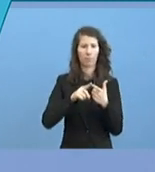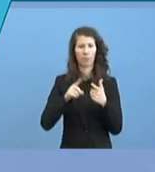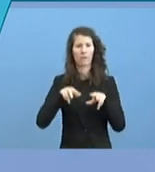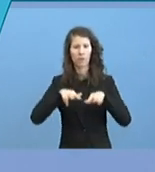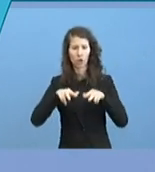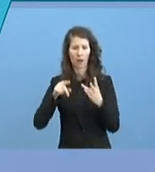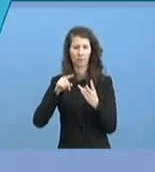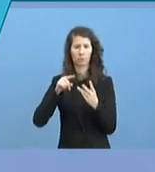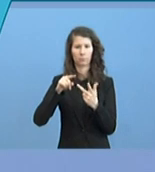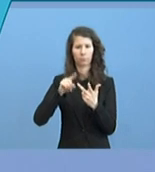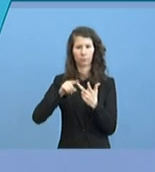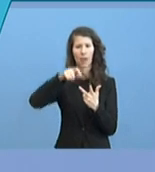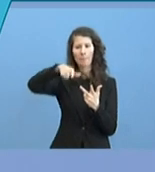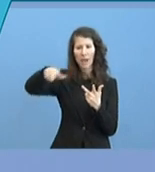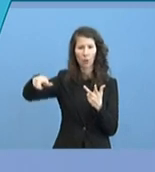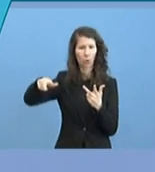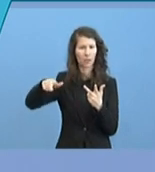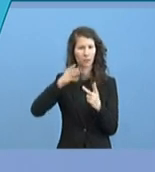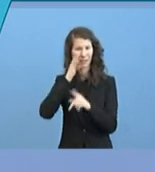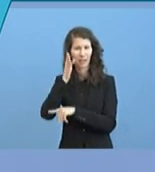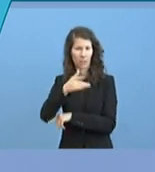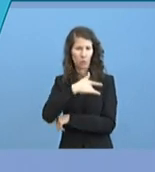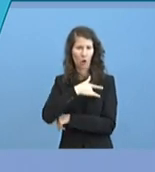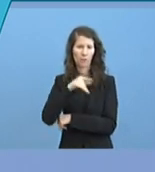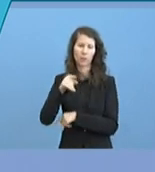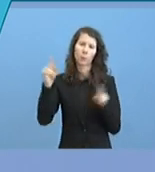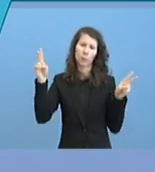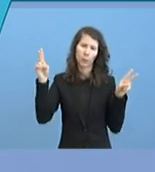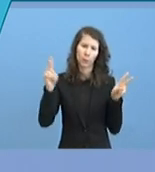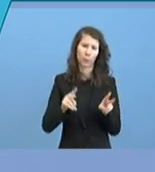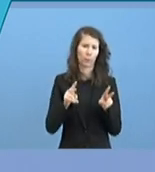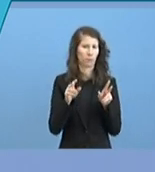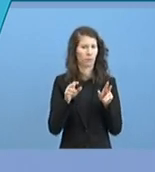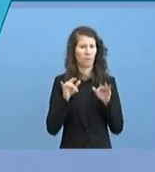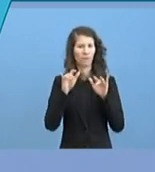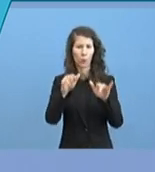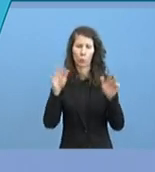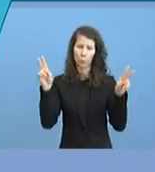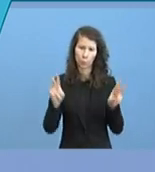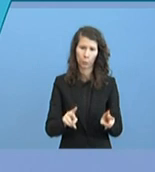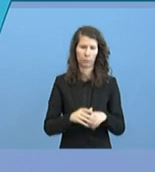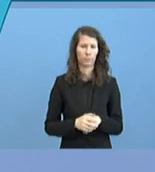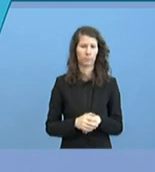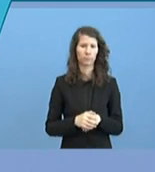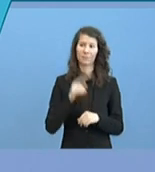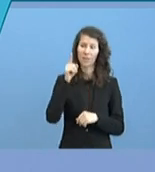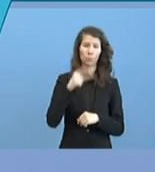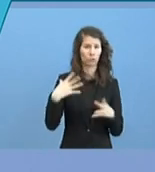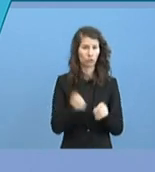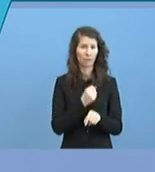Lebensunterhalt abzufedern, auch auf unseren sozialen Zusammenhalt. Und Sie müssen die Versorgung sicherstellen. Sie müssen,